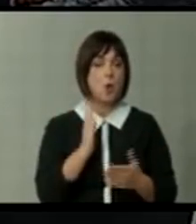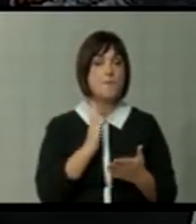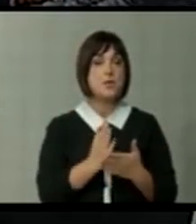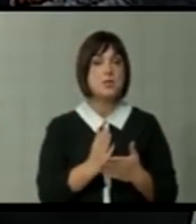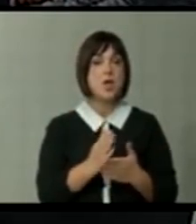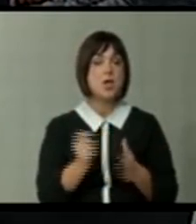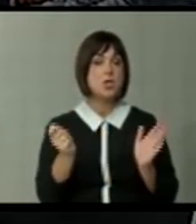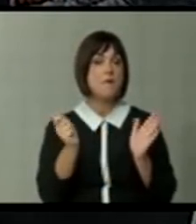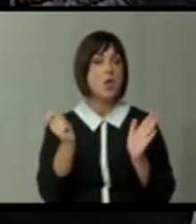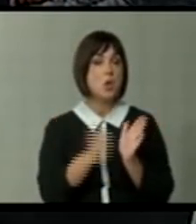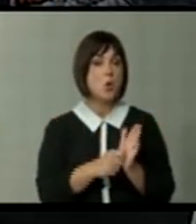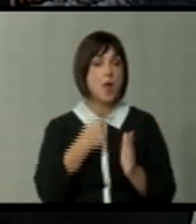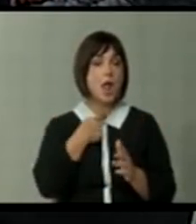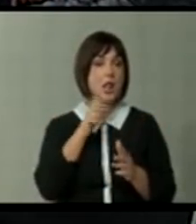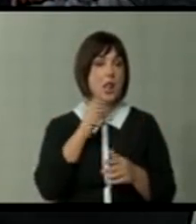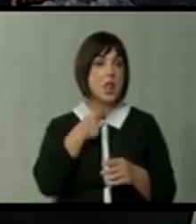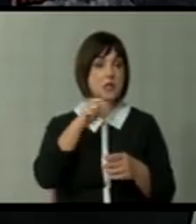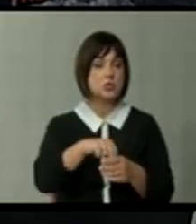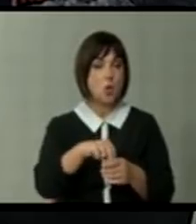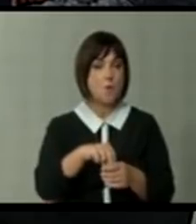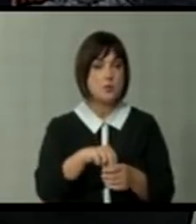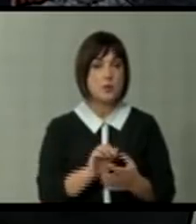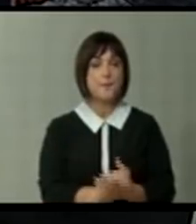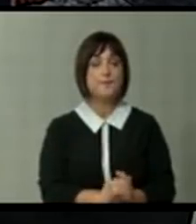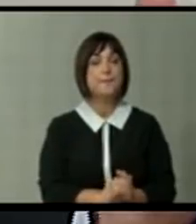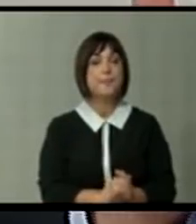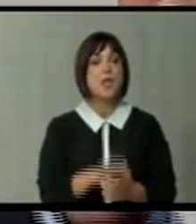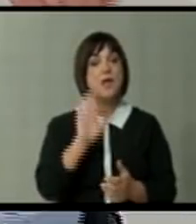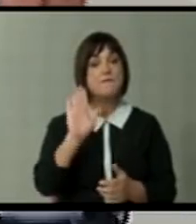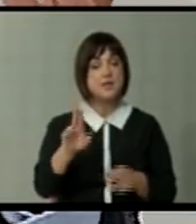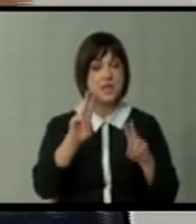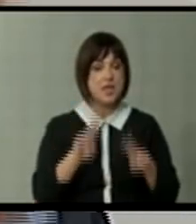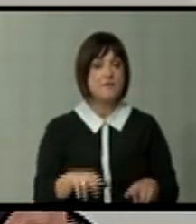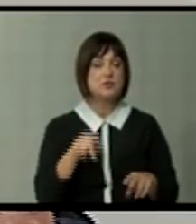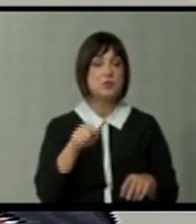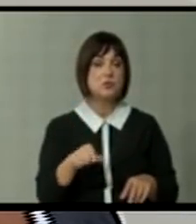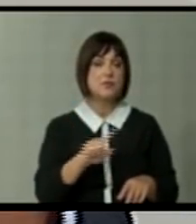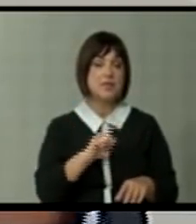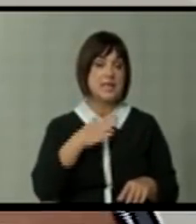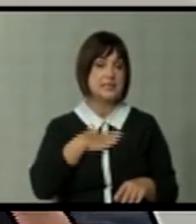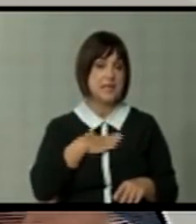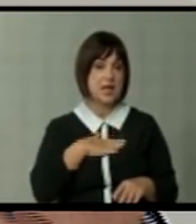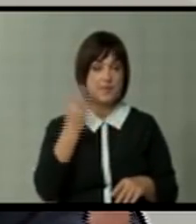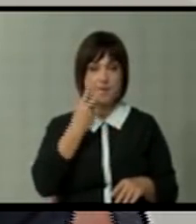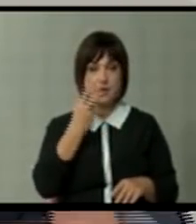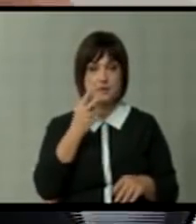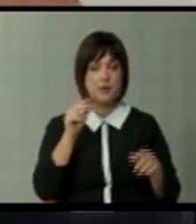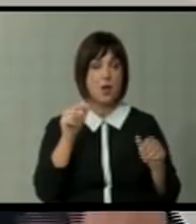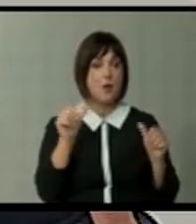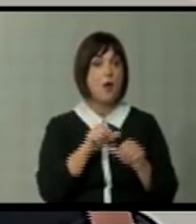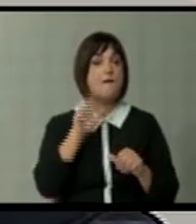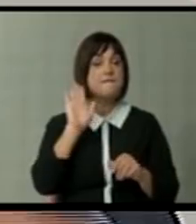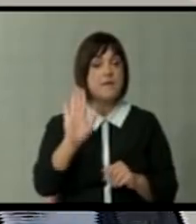ќе ви ги купува гласовите, но вие, на вистина, јас, на вистина, не сакам да ме разверете да ма гошти,